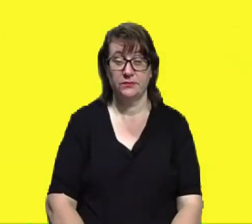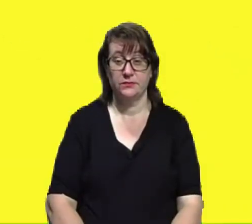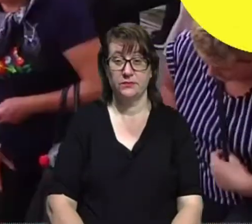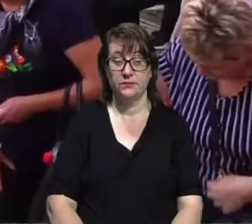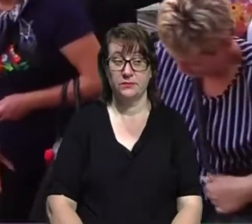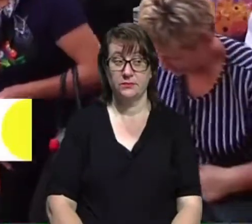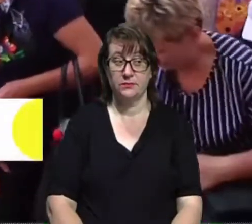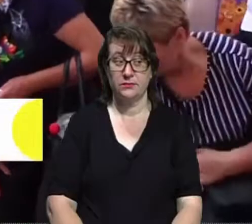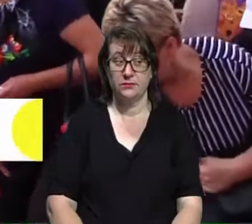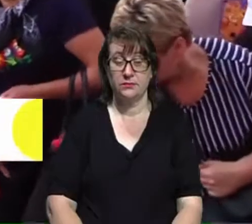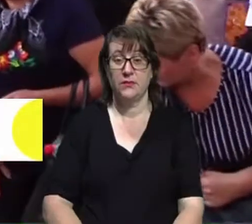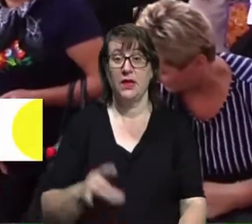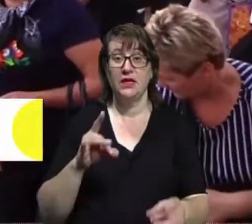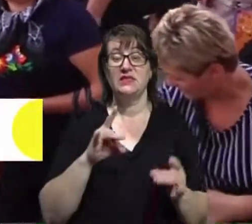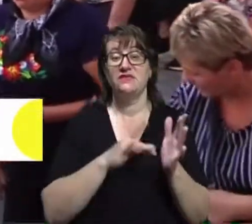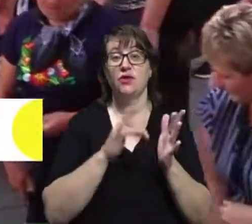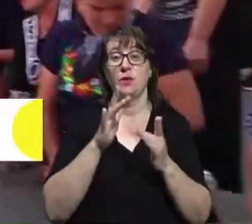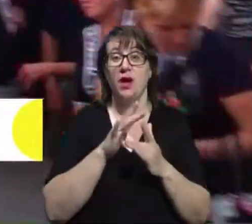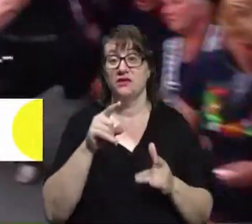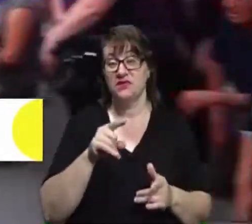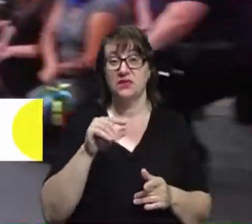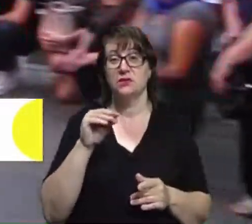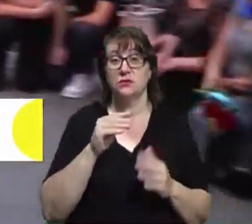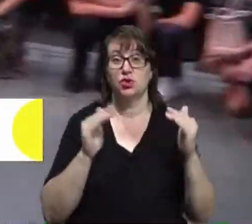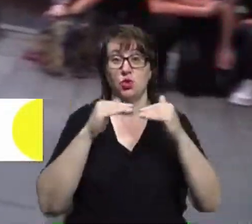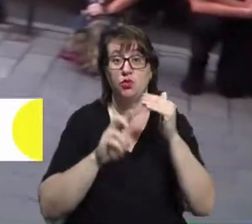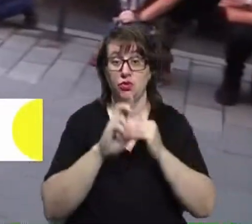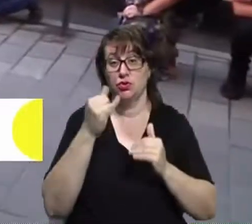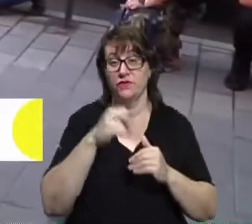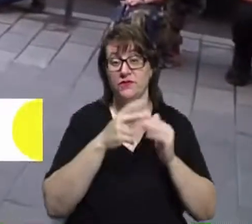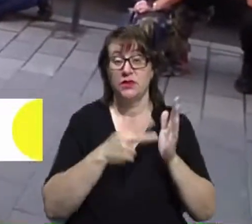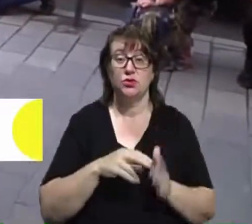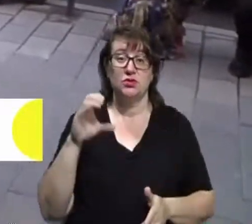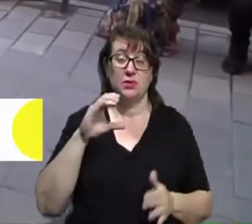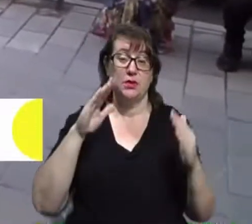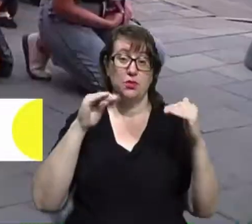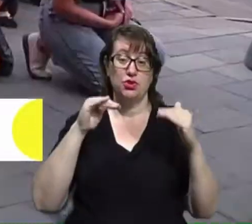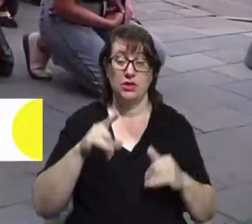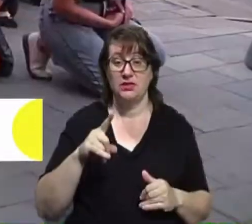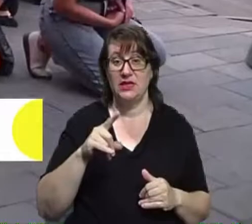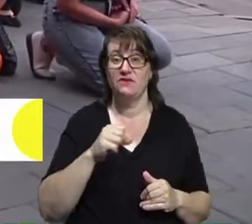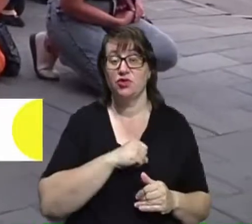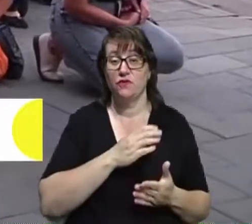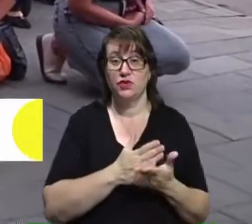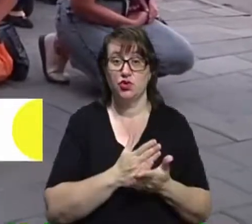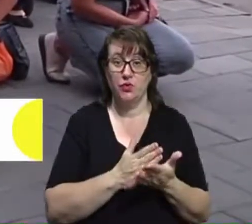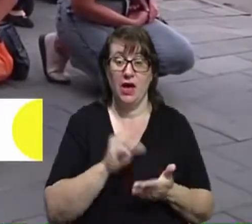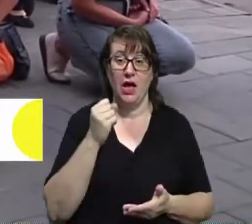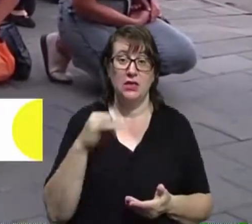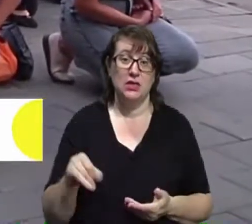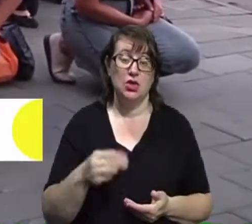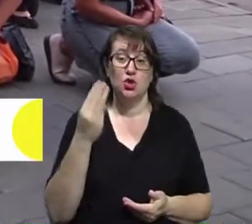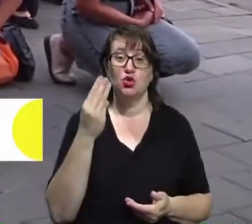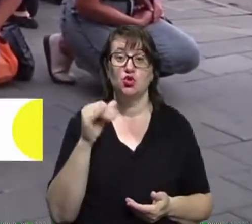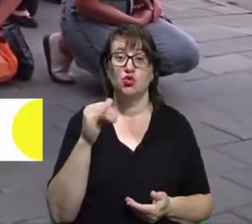У Свято-Михайлівському соборі Житомира сьогодні 18 серпня прощалися із військовослужбовцем Андрієм Шумейком.